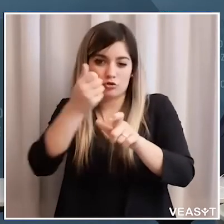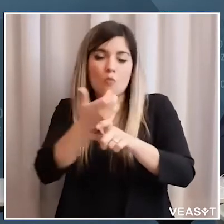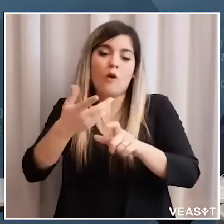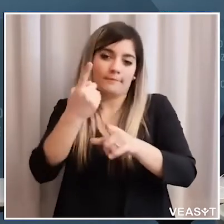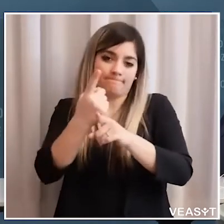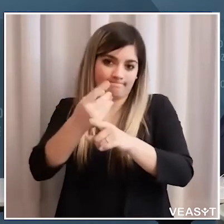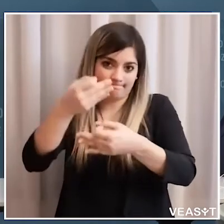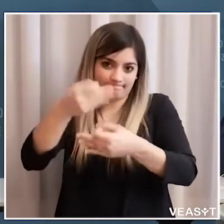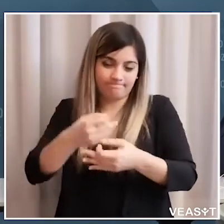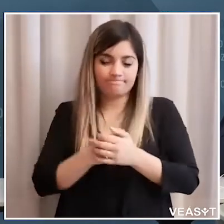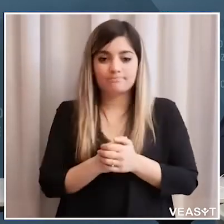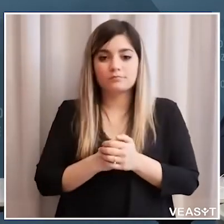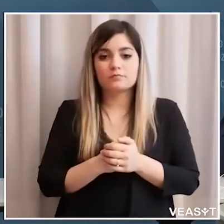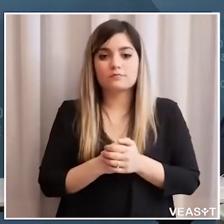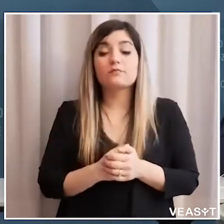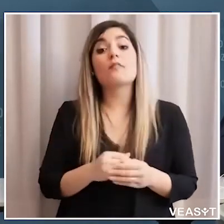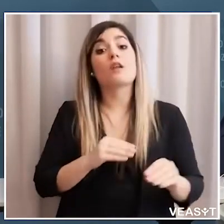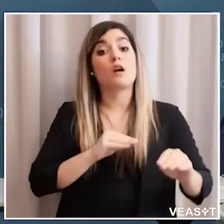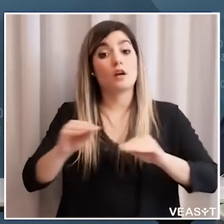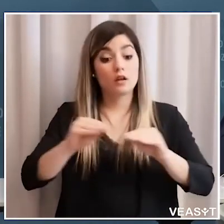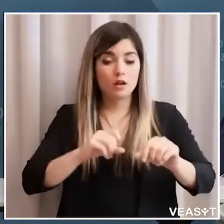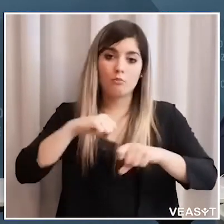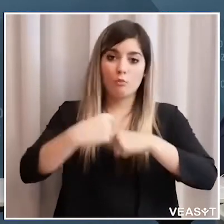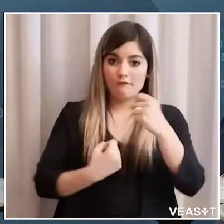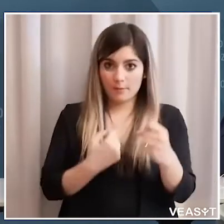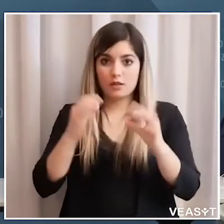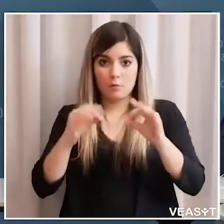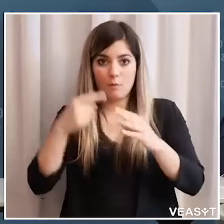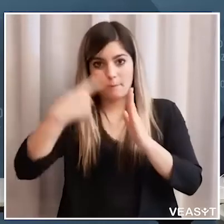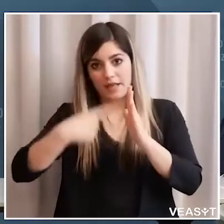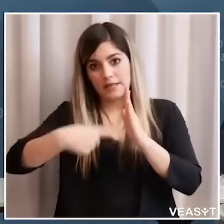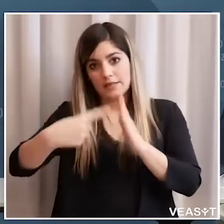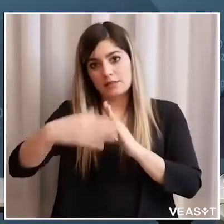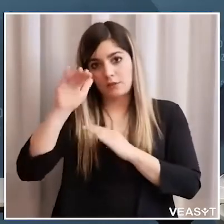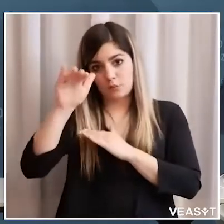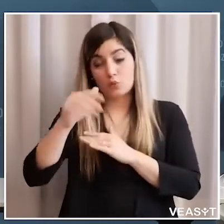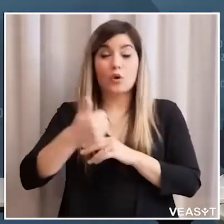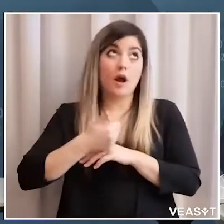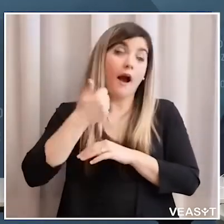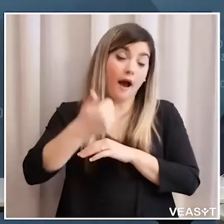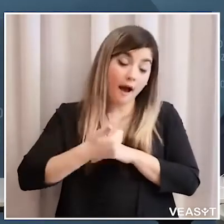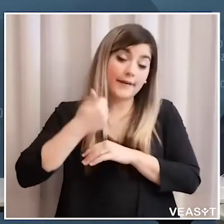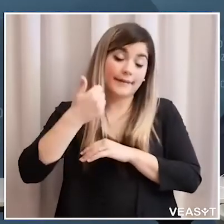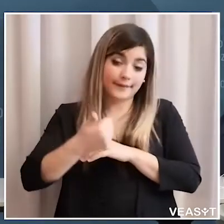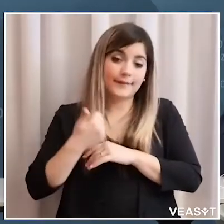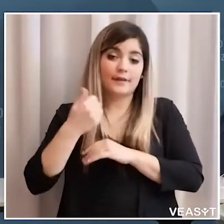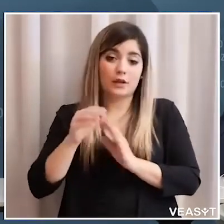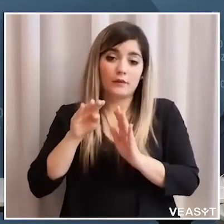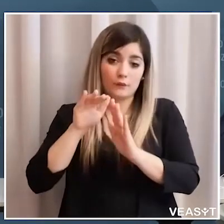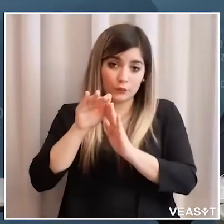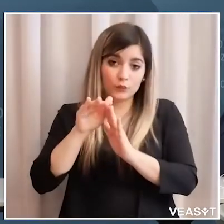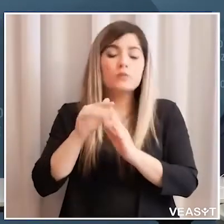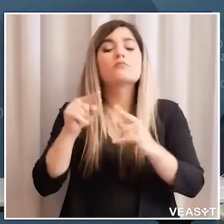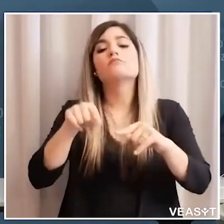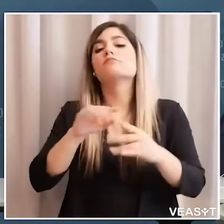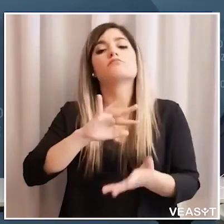uno anche i nostri movimenti anche la mobilità nei prossimi mesi ma probabilmente anche nei prossimi anni sarà